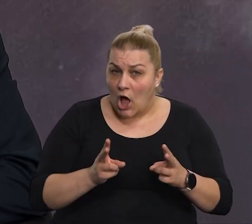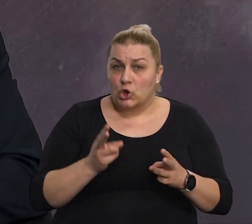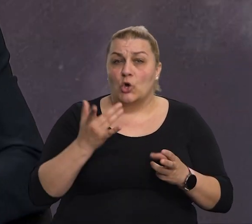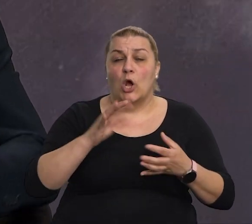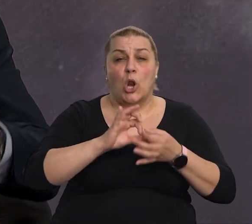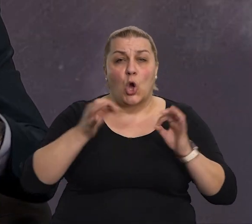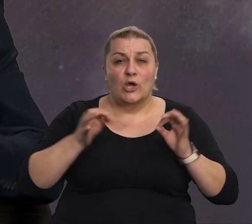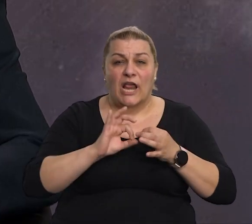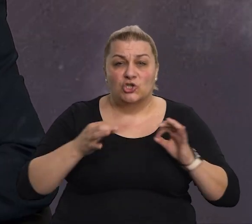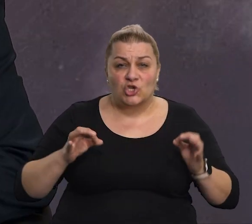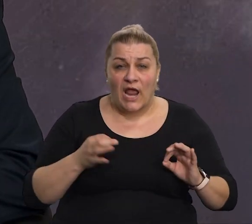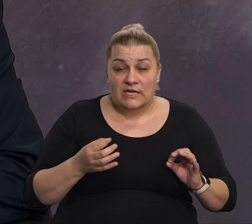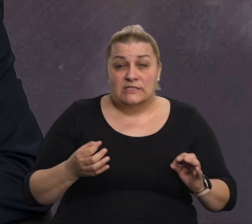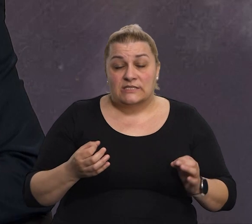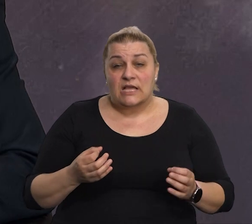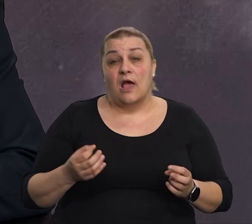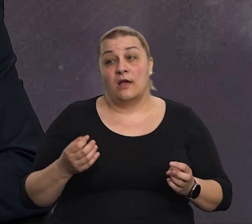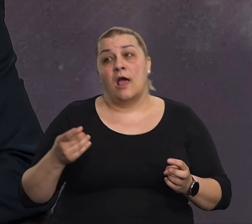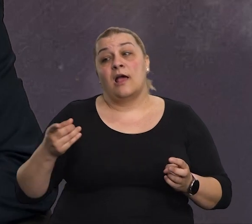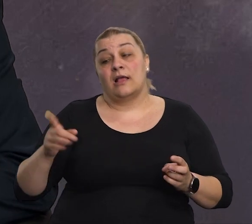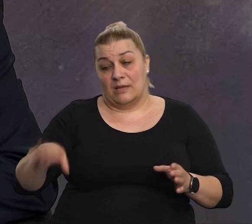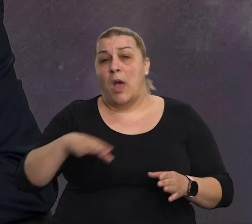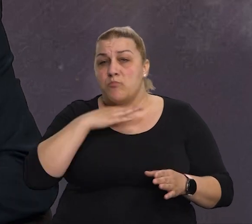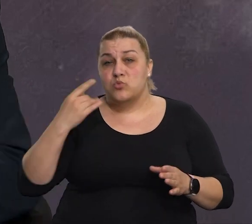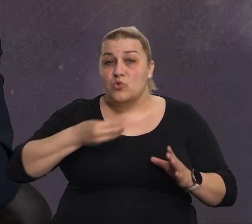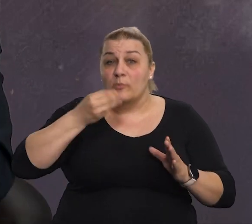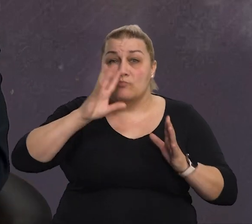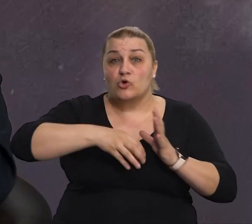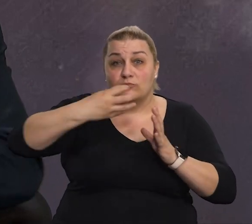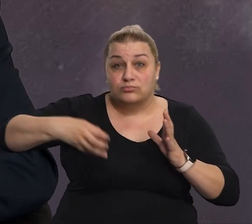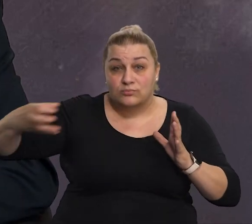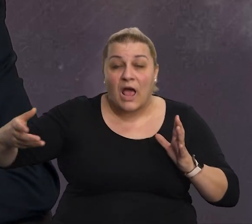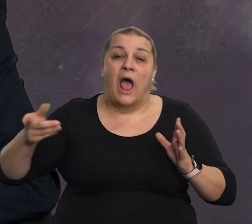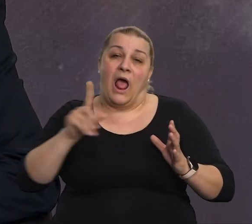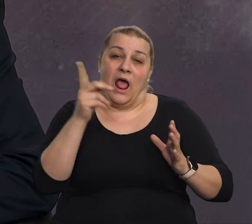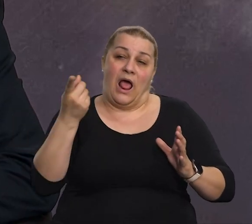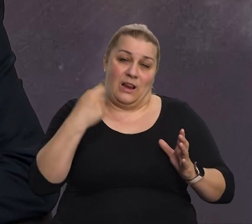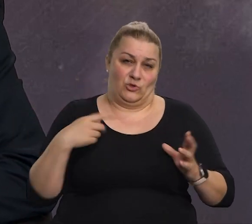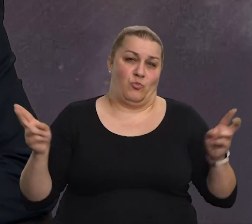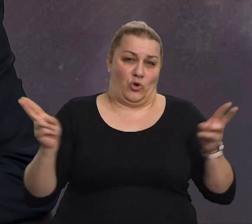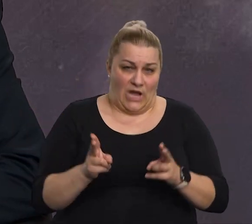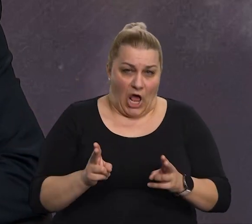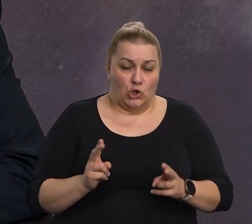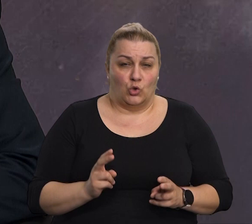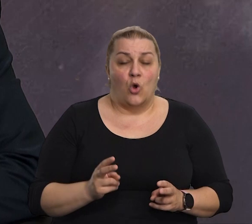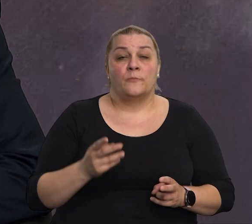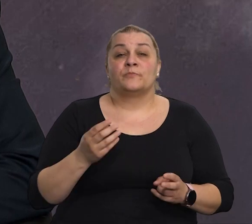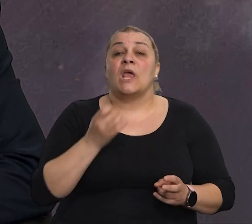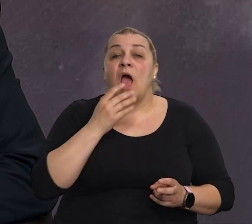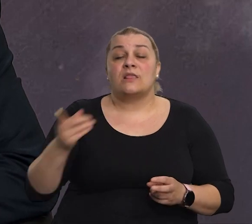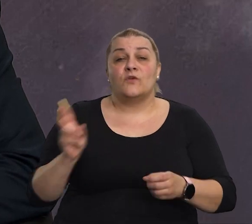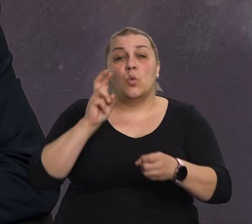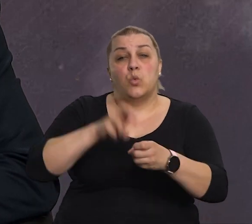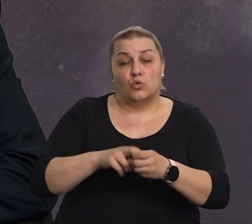rečenica, mada bi smo mogli cijeli emisiju posvetiti, tad ćemo kroz emisiju proći i častnički zbor i 9. u Bojnog Kosa i 4. gaždarsko brigadu. Kratko, kad se svi